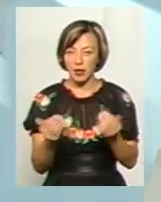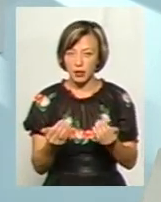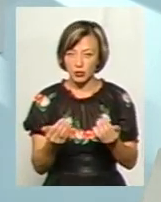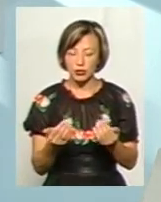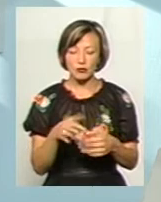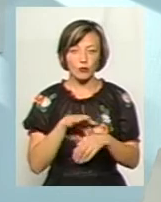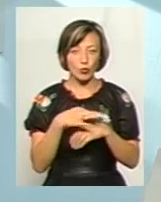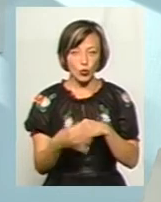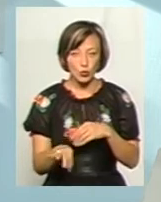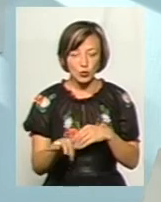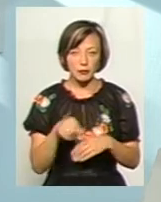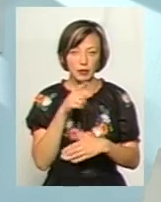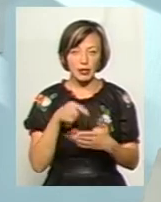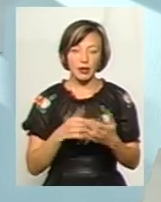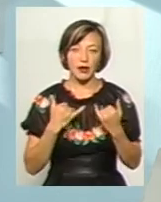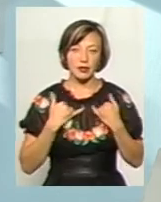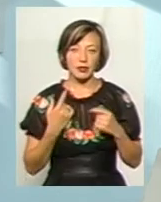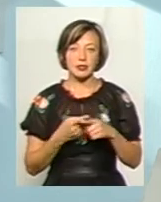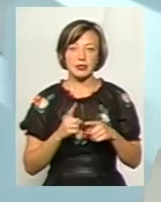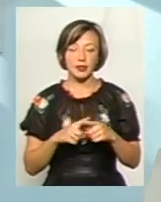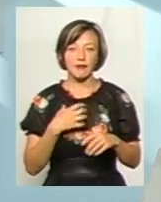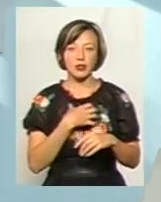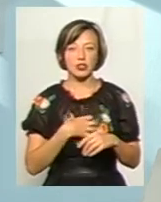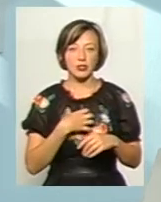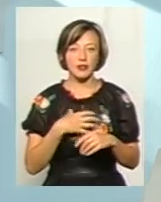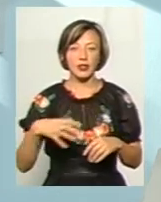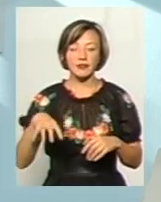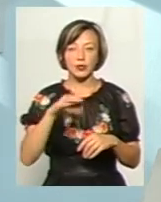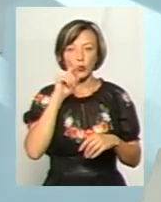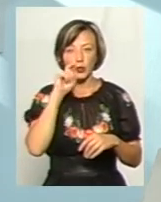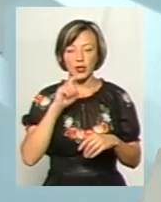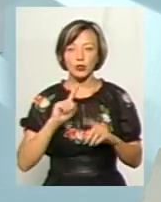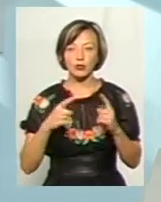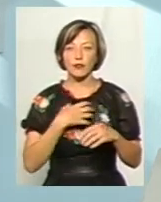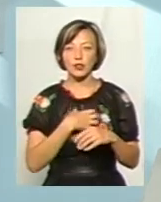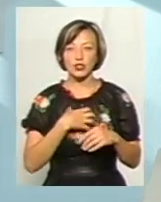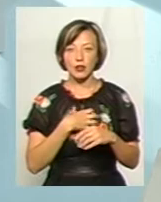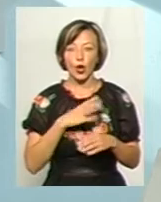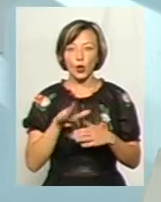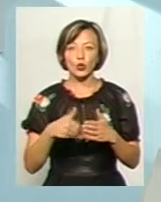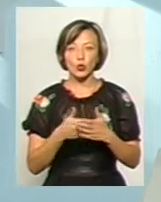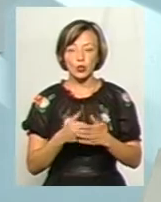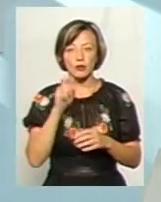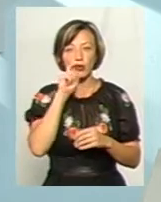пекуче і менш болюче. Для нас це дуже важливе, для всієї України це дуже важливе, тому що досі в Україні, на жаль,